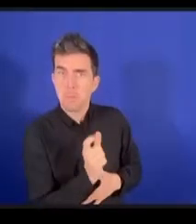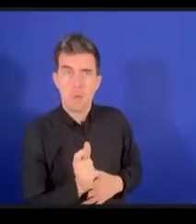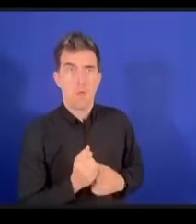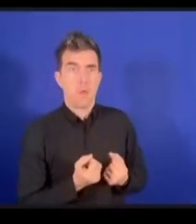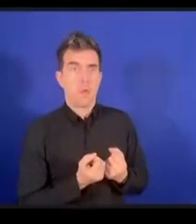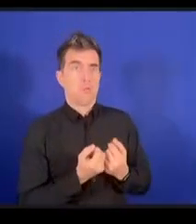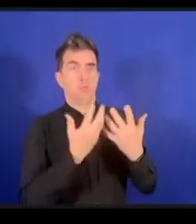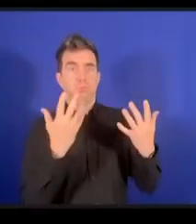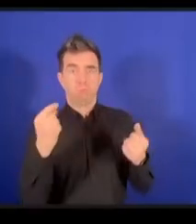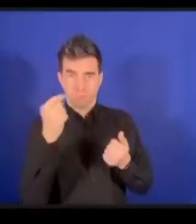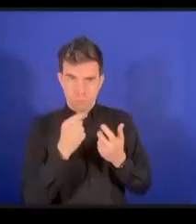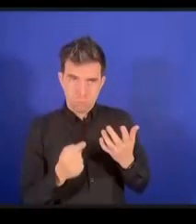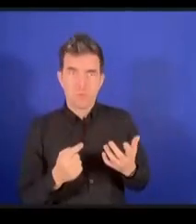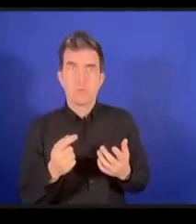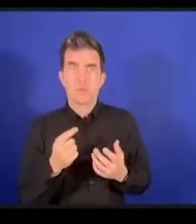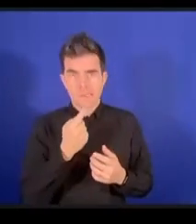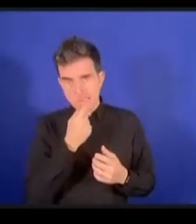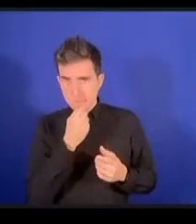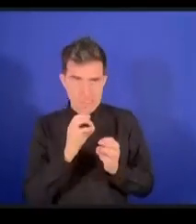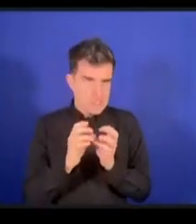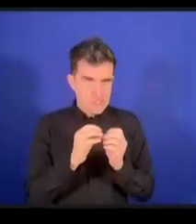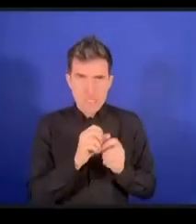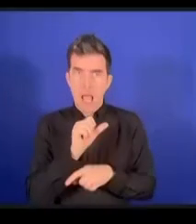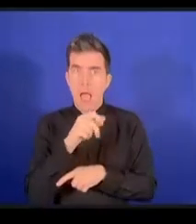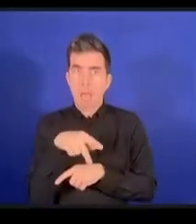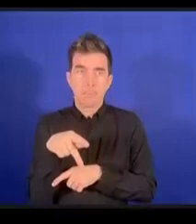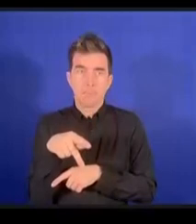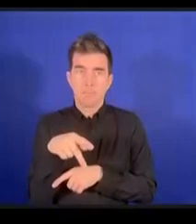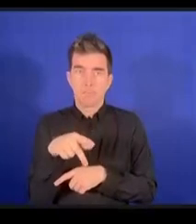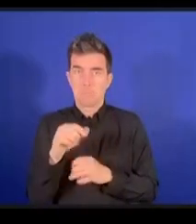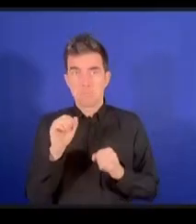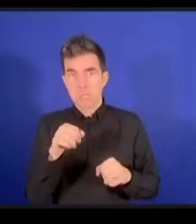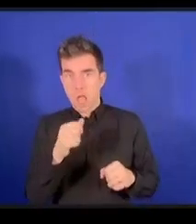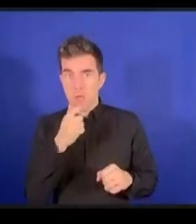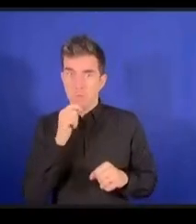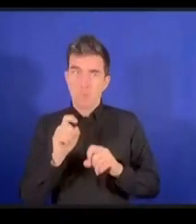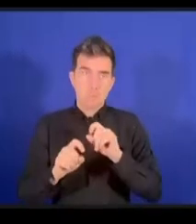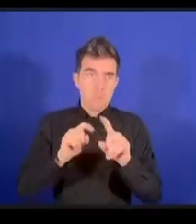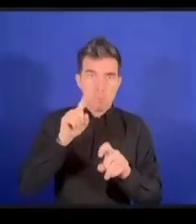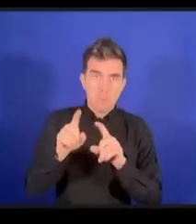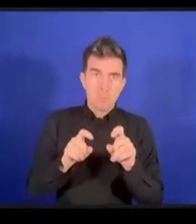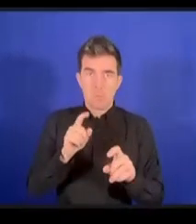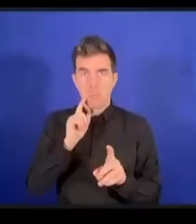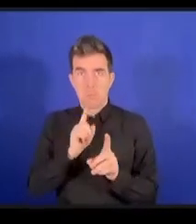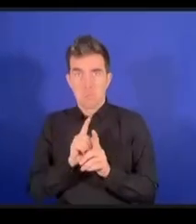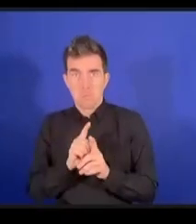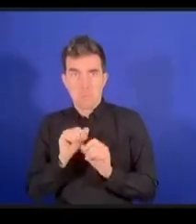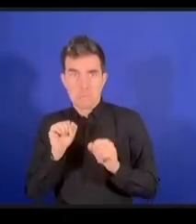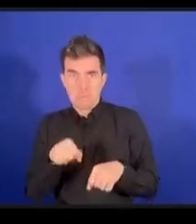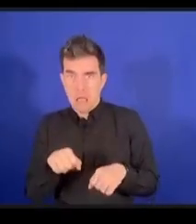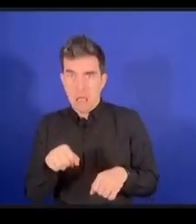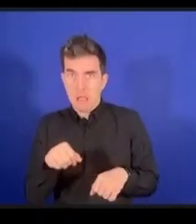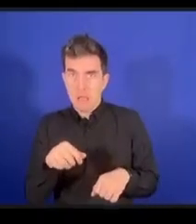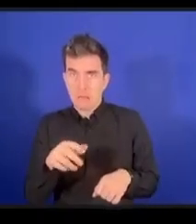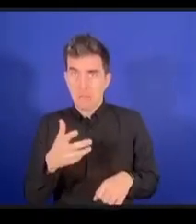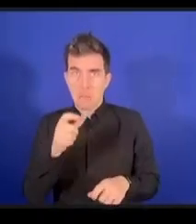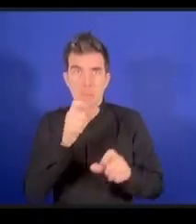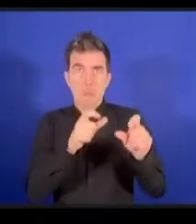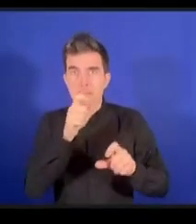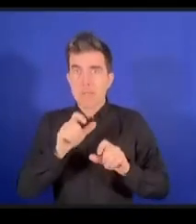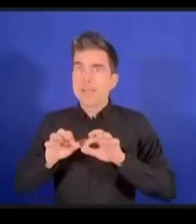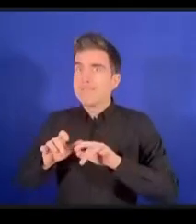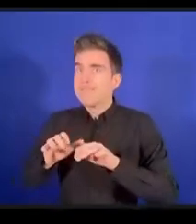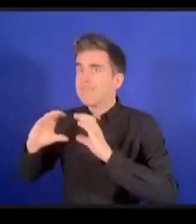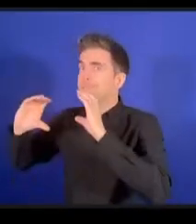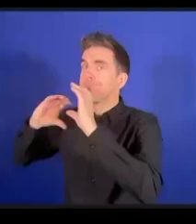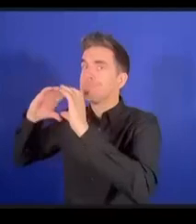base d'une phrase et le moteur de recherche vous donne ce qui peut ressembler à un livre entier.